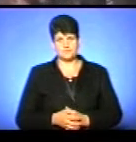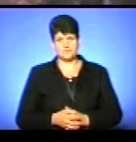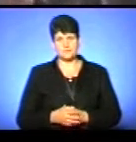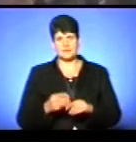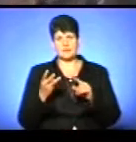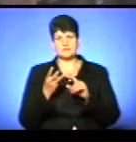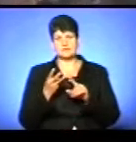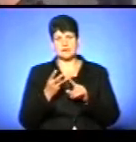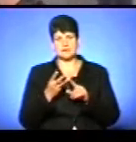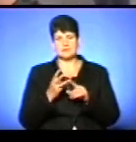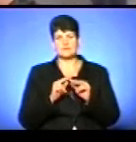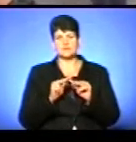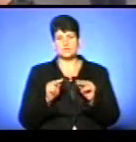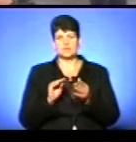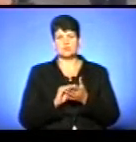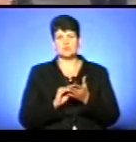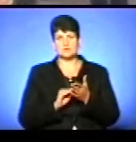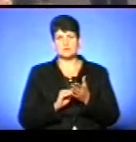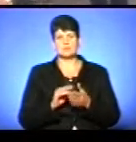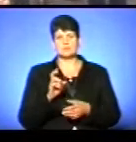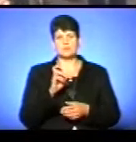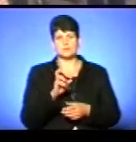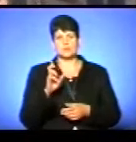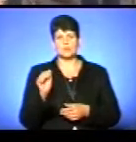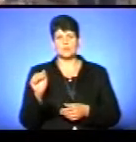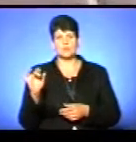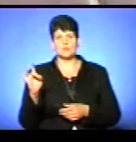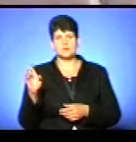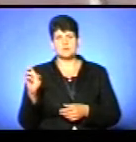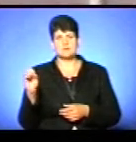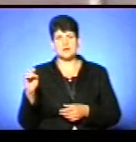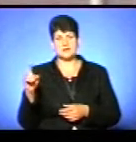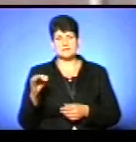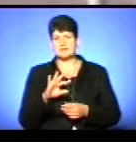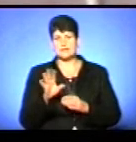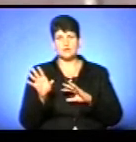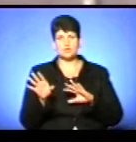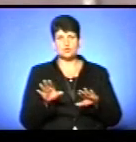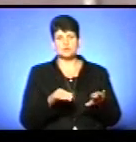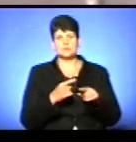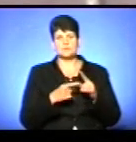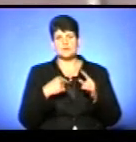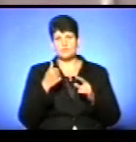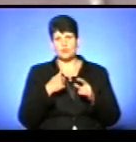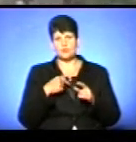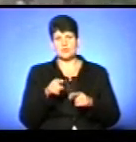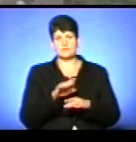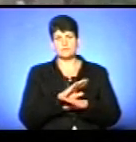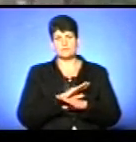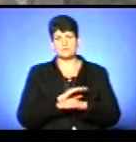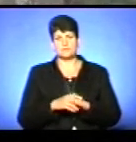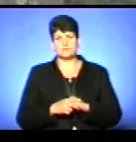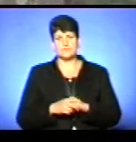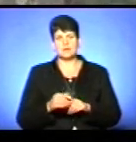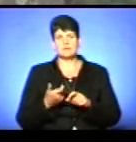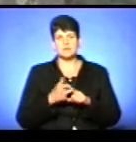зірка для учителя-журналіста-тернополянина Григорія Брубезе. Не минуло і півроку, як він пішов у вічність. Ми дуже